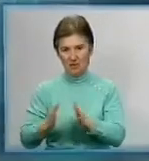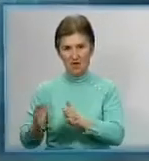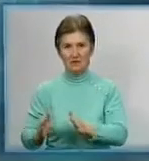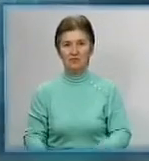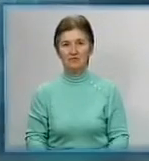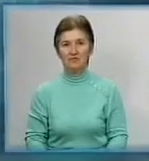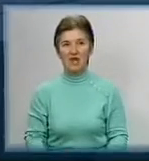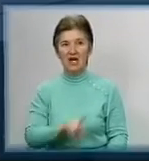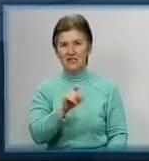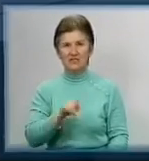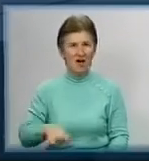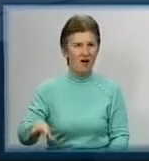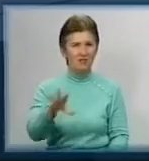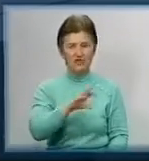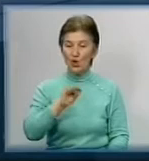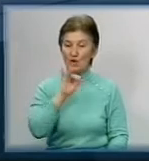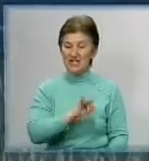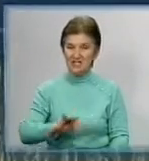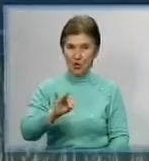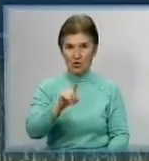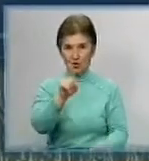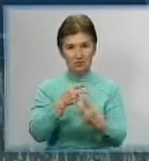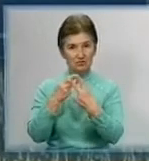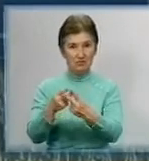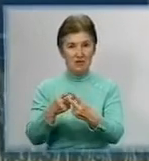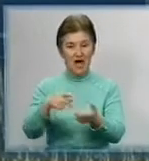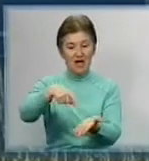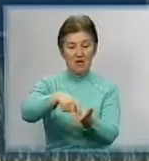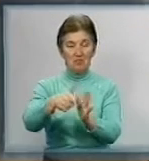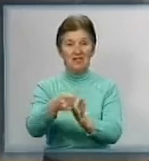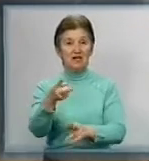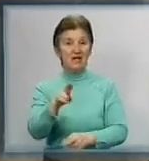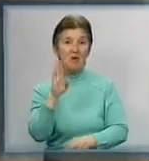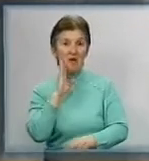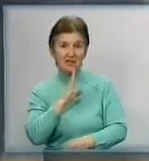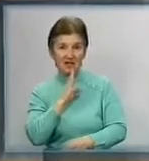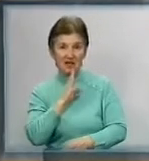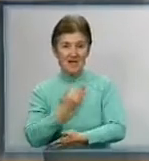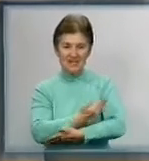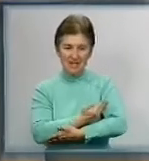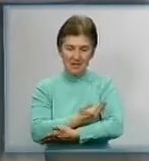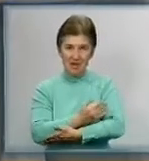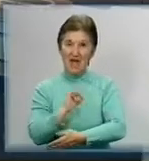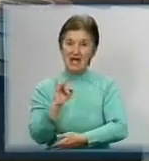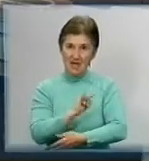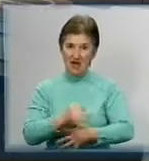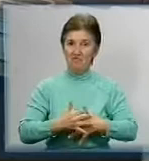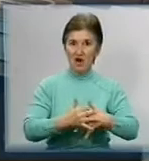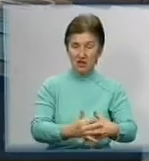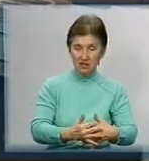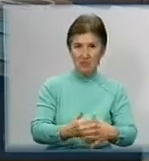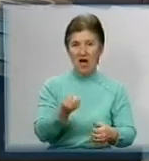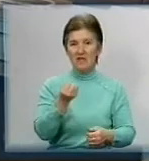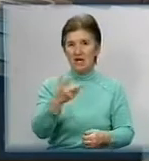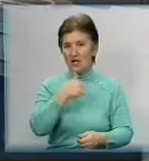За всю історію існування Кіровоградського слідчого ізолятору кімната для матерів з дітьми та вагітних відкрилась вперше. Начальник СІЗО говорить, що декілька